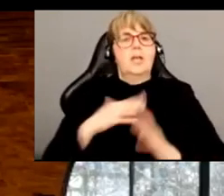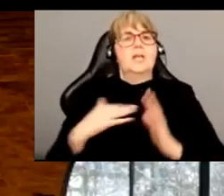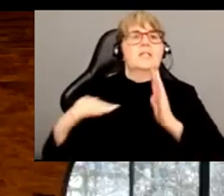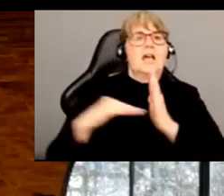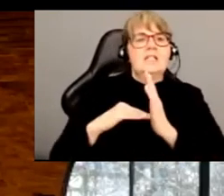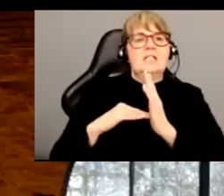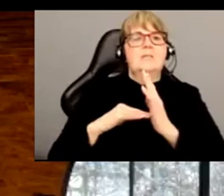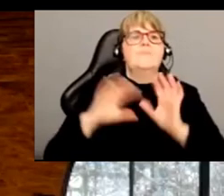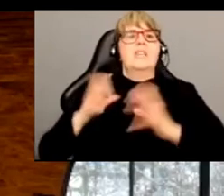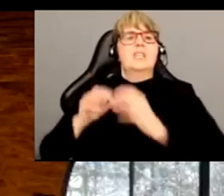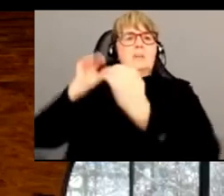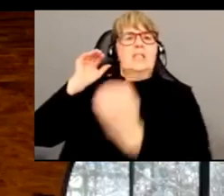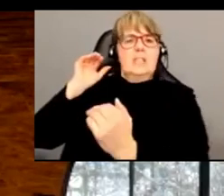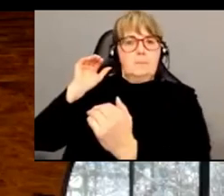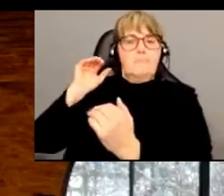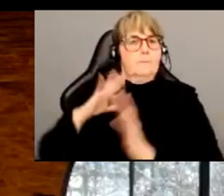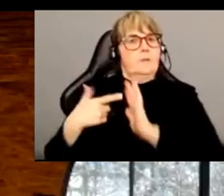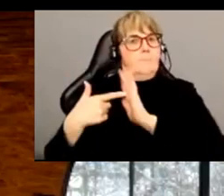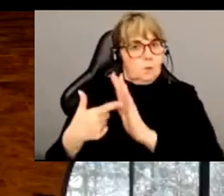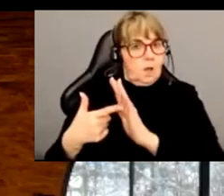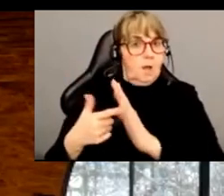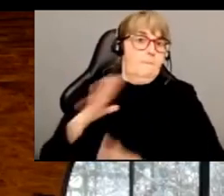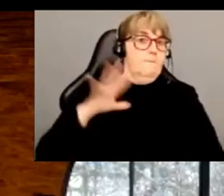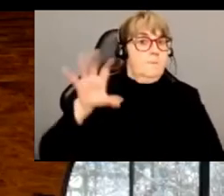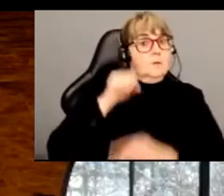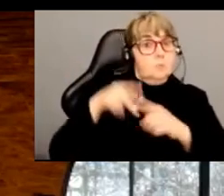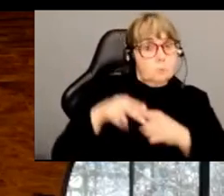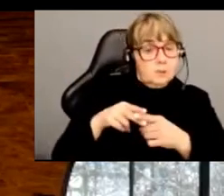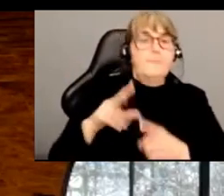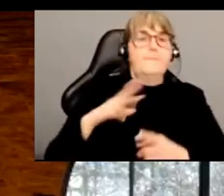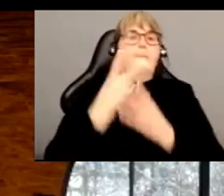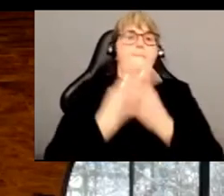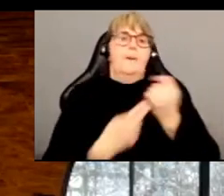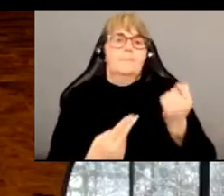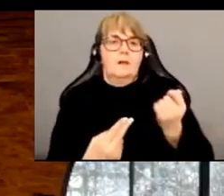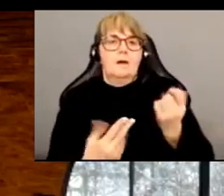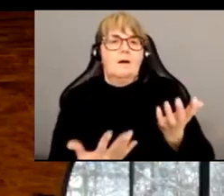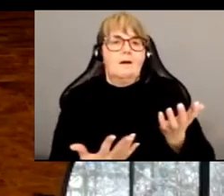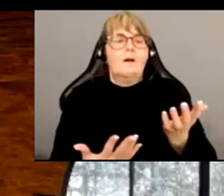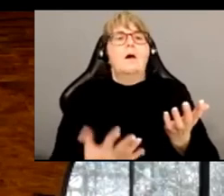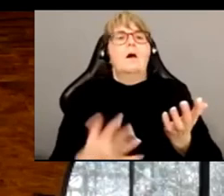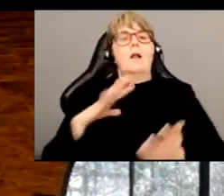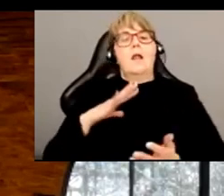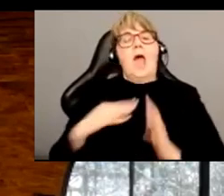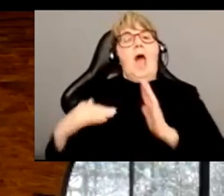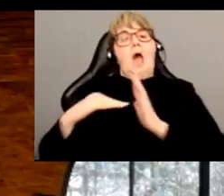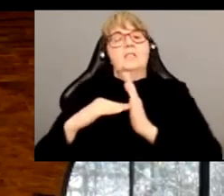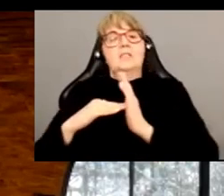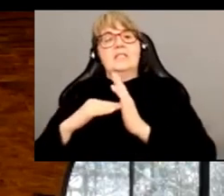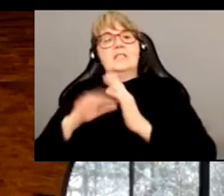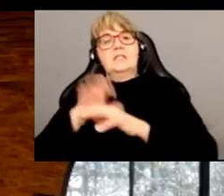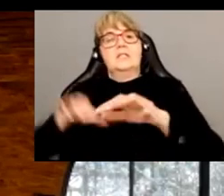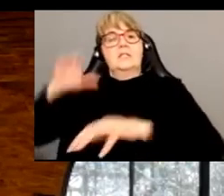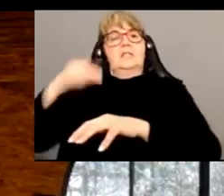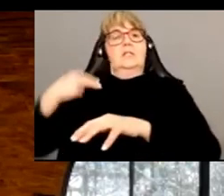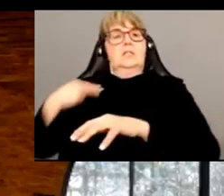développés pour faire cette démonstration. Et d'un autre côté aussi, les antispécistes ont à apprendre des théories